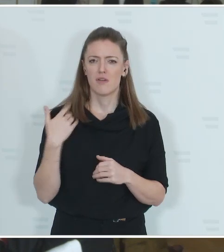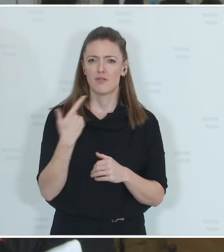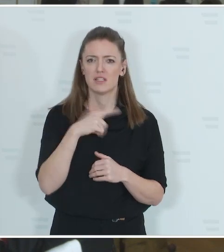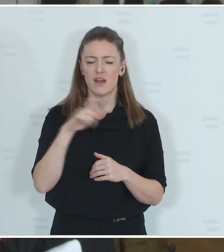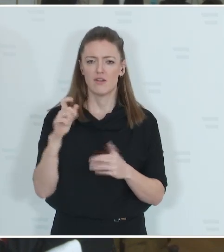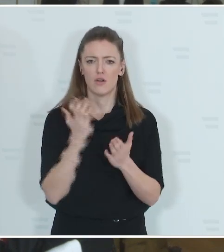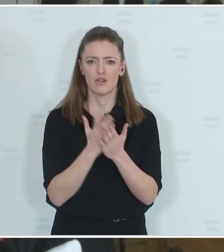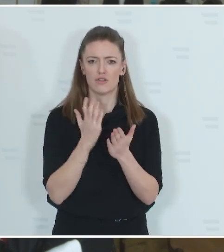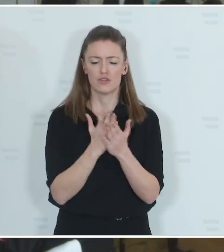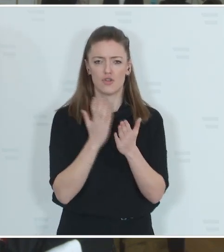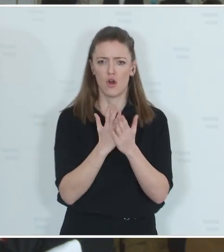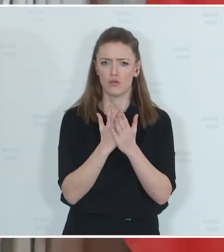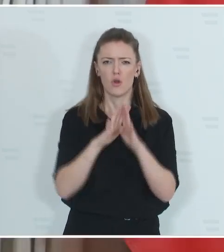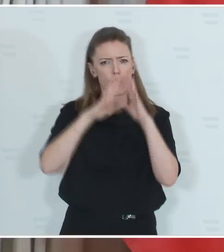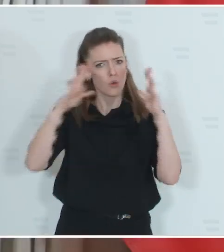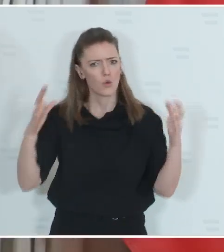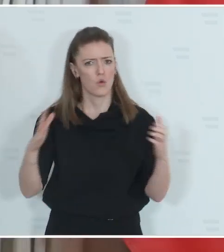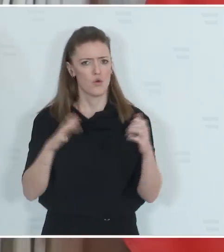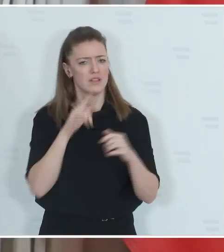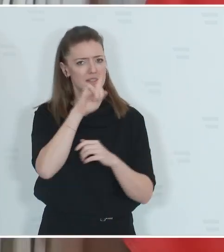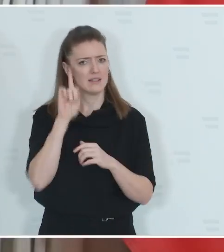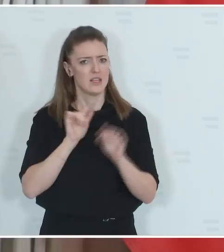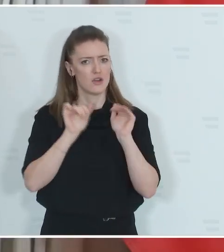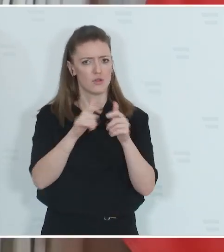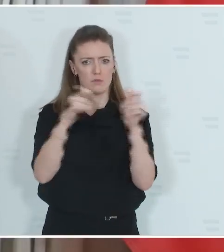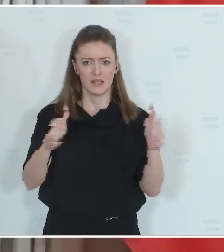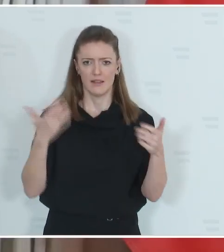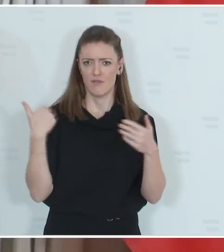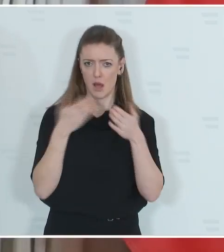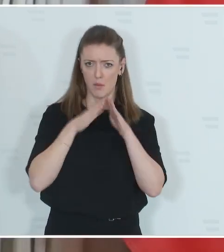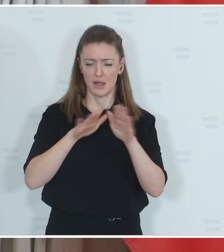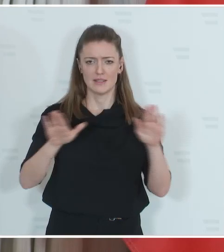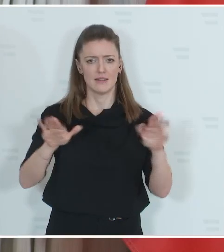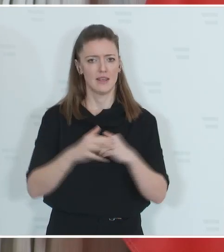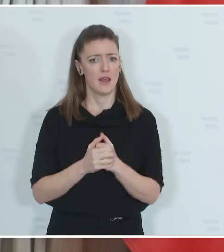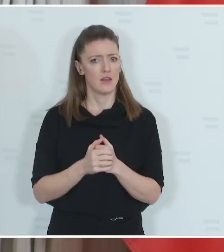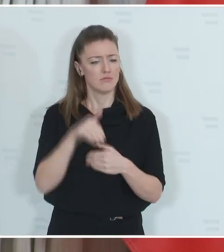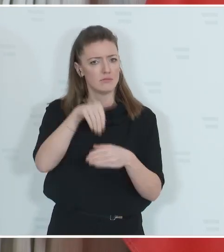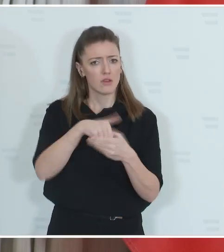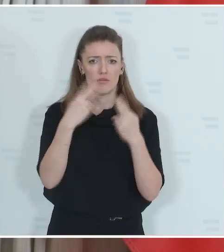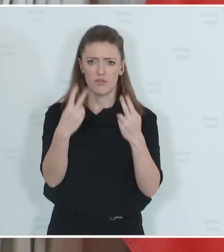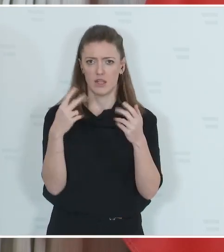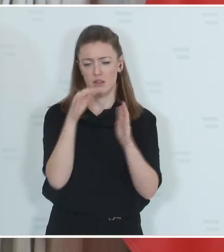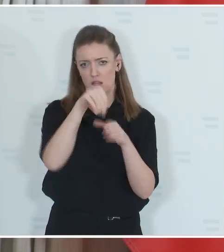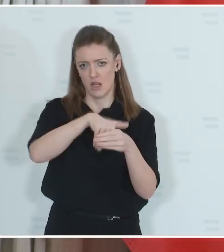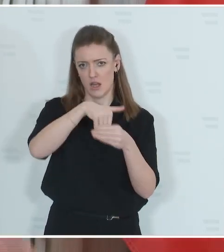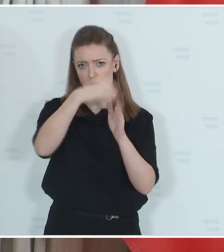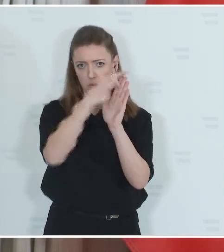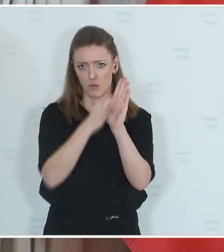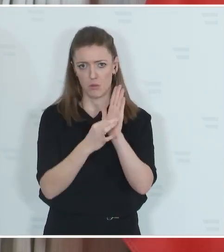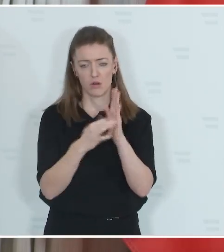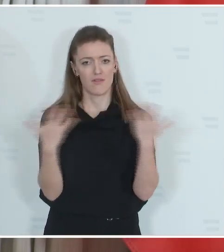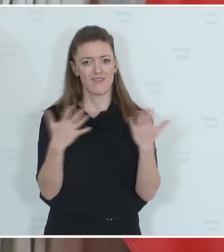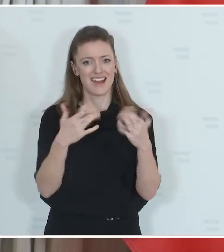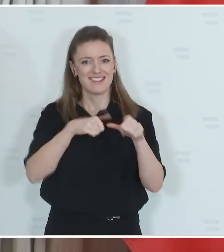Wochen ein umfassendes Tierschutzpaket präsentiert mit ganz westlichen Inhalten. Das Verbot